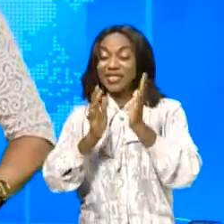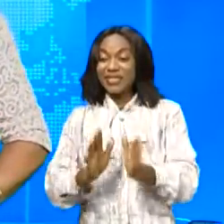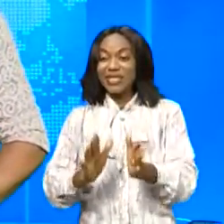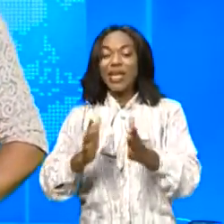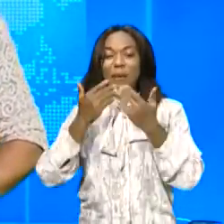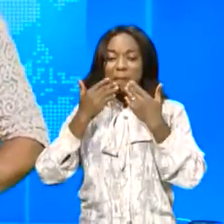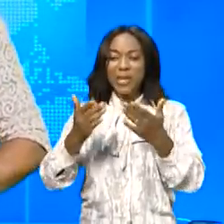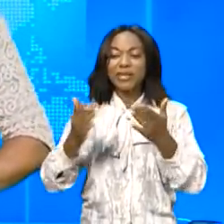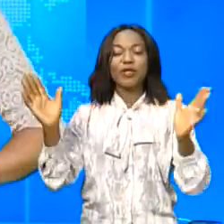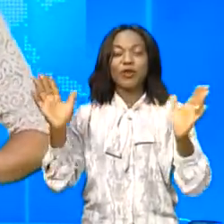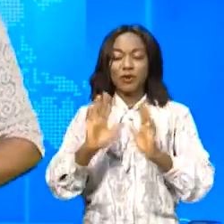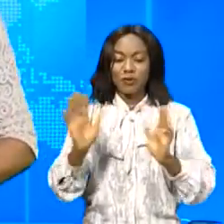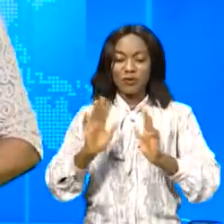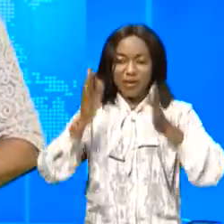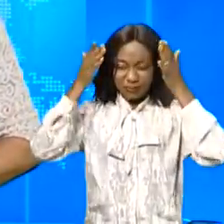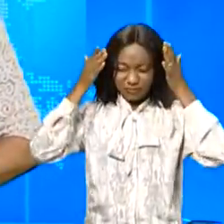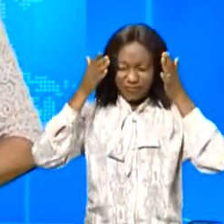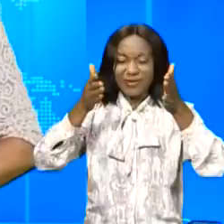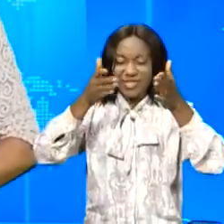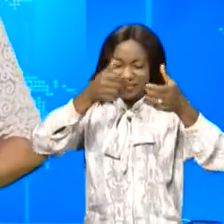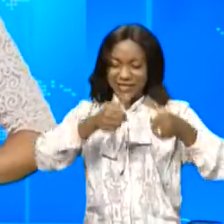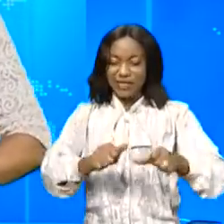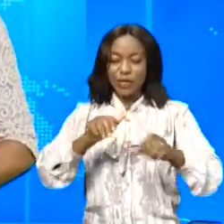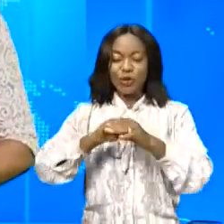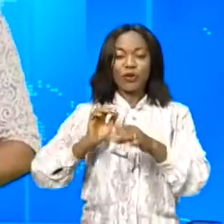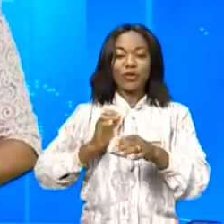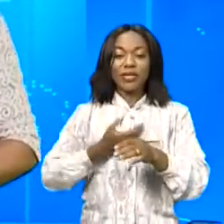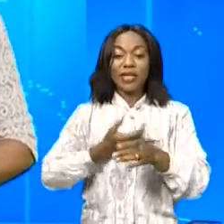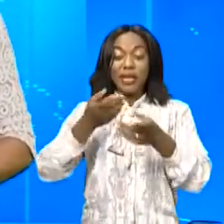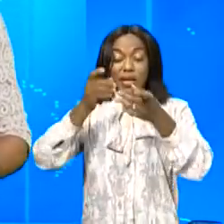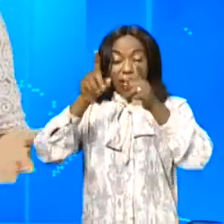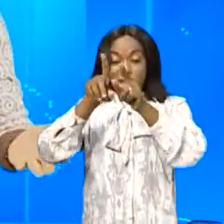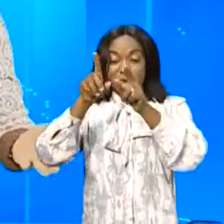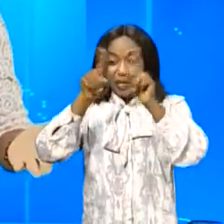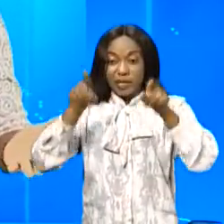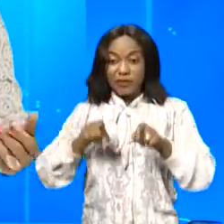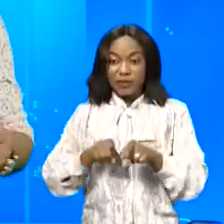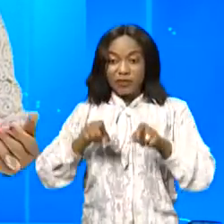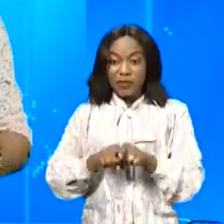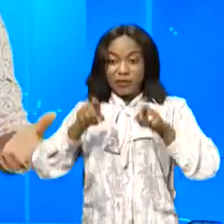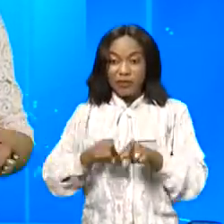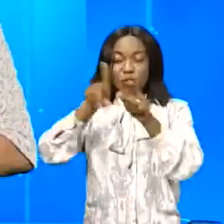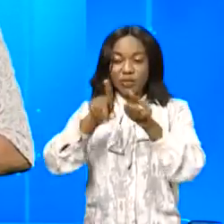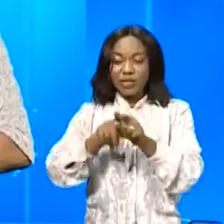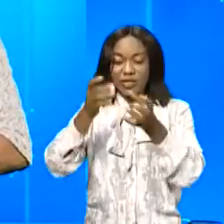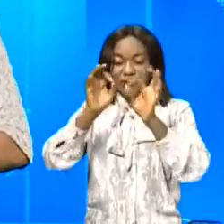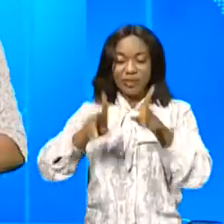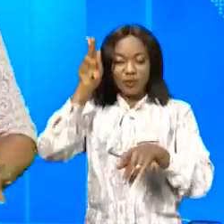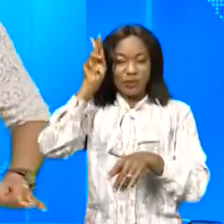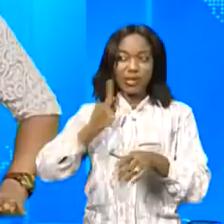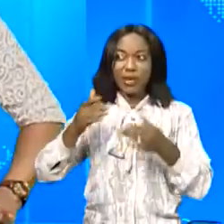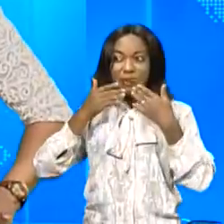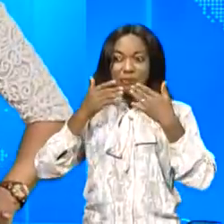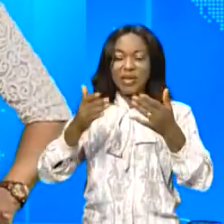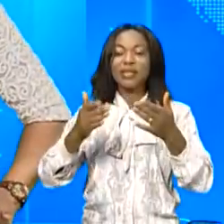disons merci pour votre attention aussi à notre interprète et qu'a beaucoup prenez rendez-vous avec les informations